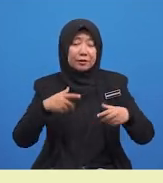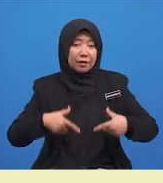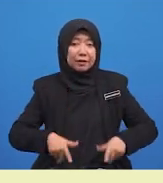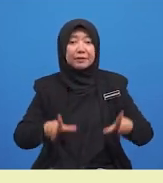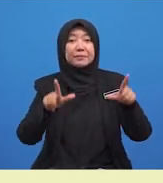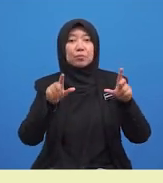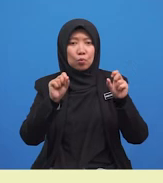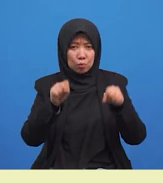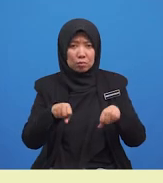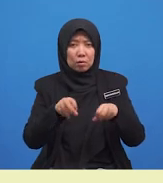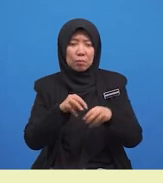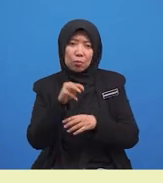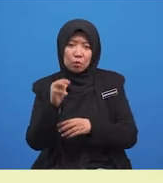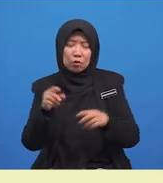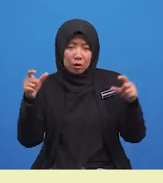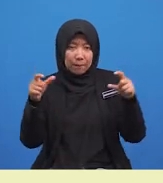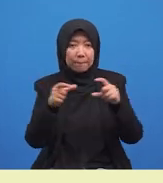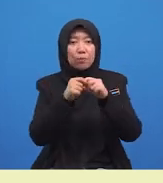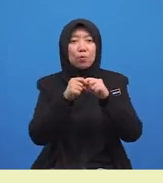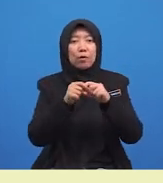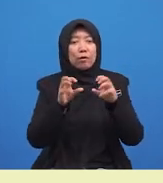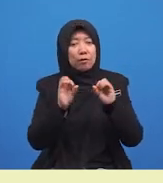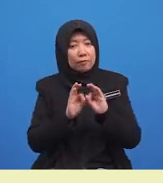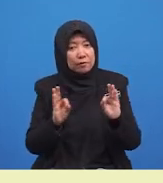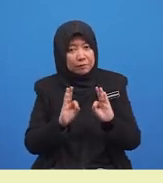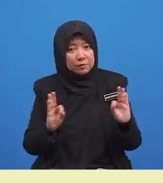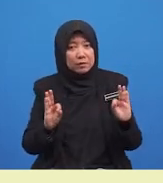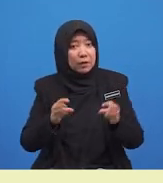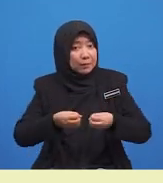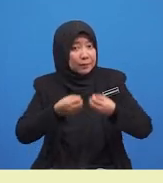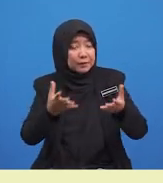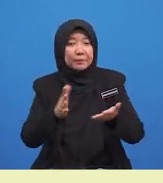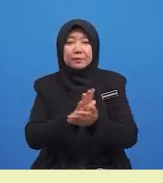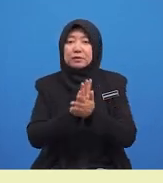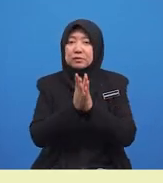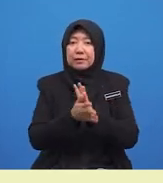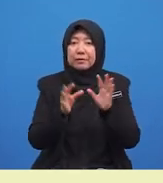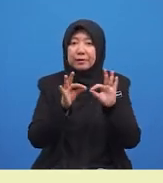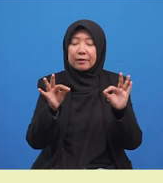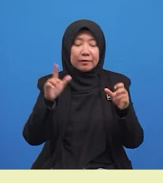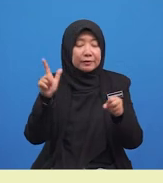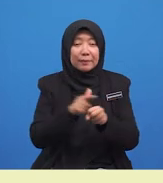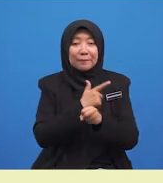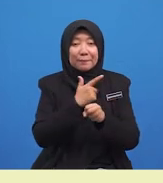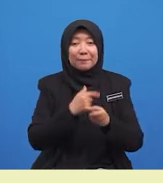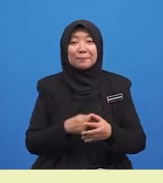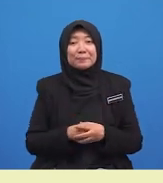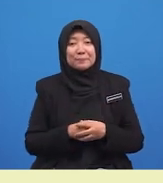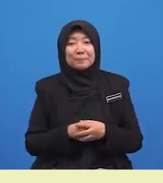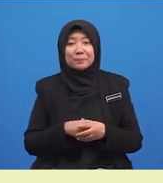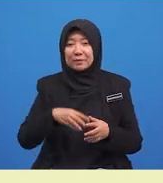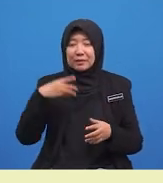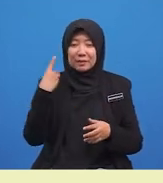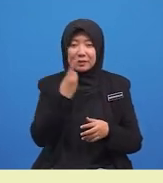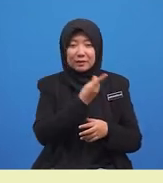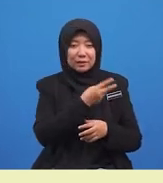-murid menggabungkan frasa-frasa yang diberi menjadi ayat lengkap? Siva,